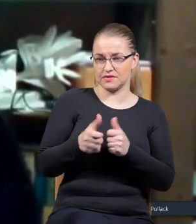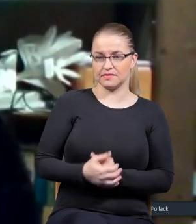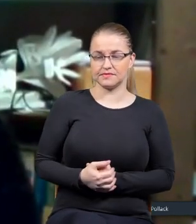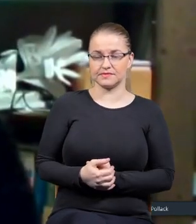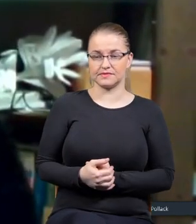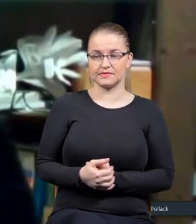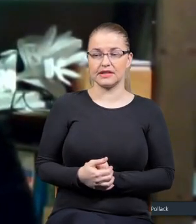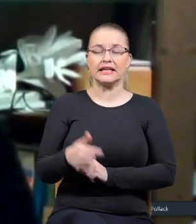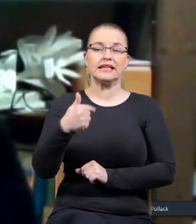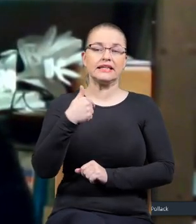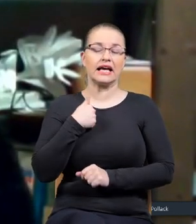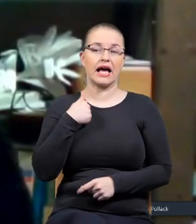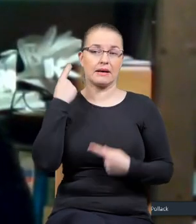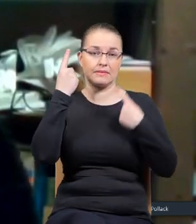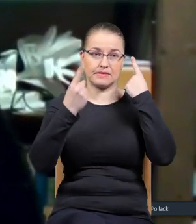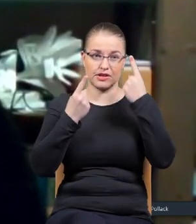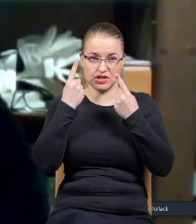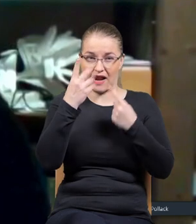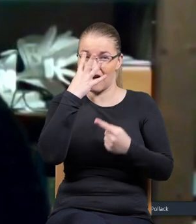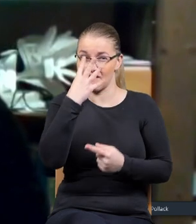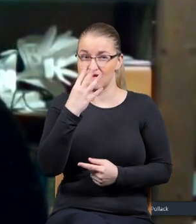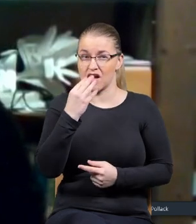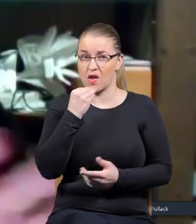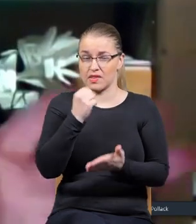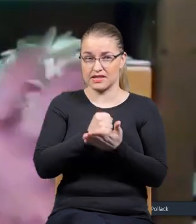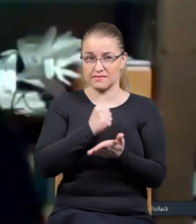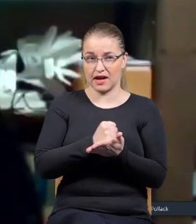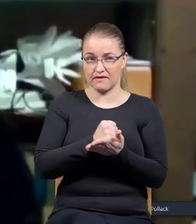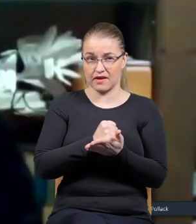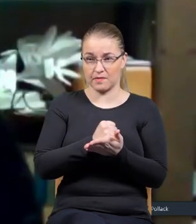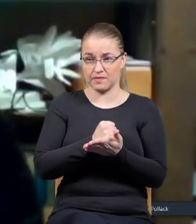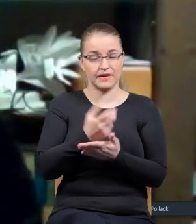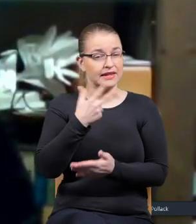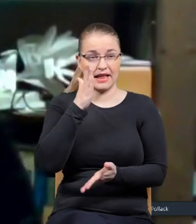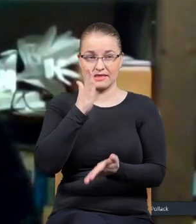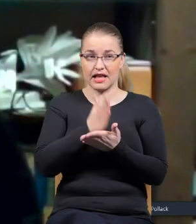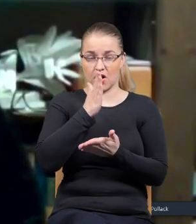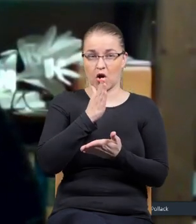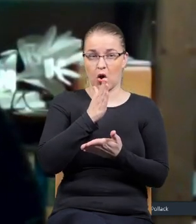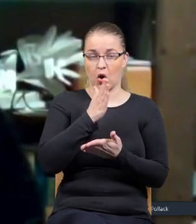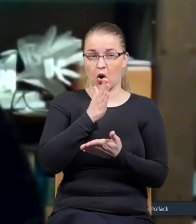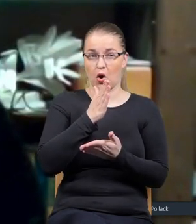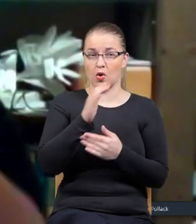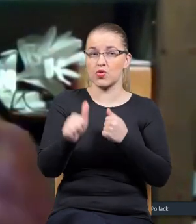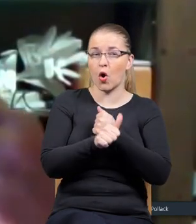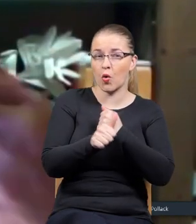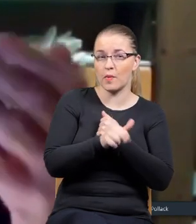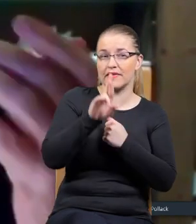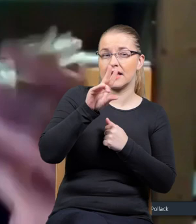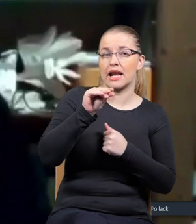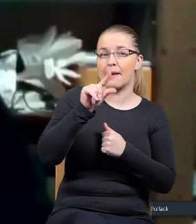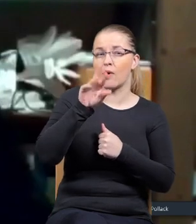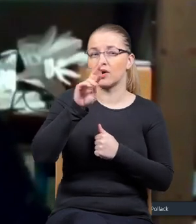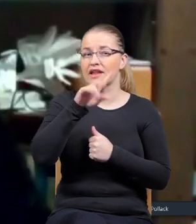a w moim wypadku to wygląda, sprawa wygląda tak, że to nie tylko reportaż, ale wszystko, co ja piszę, moje